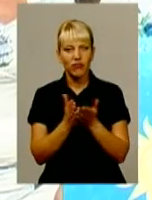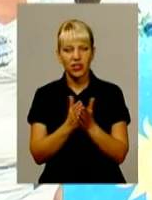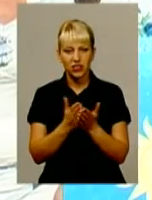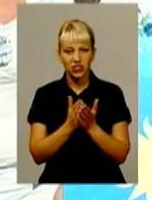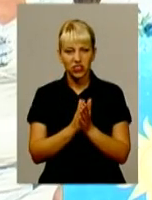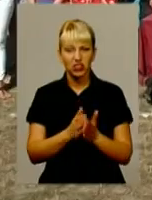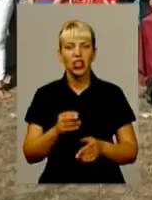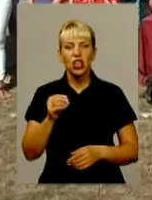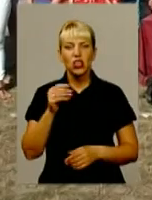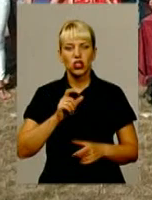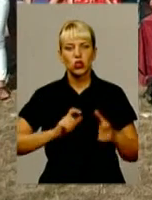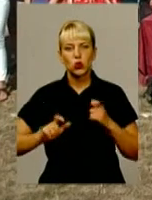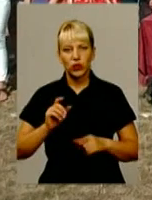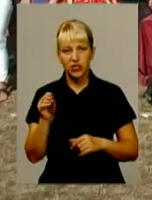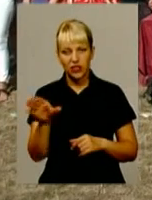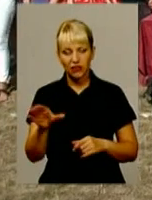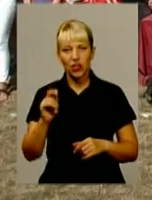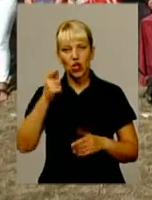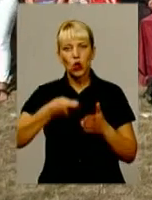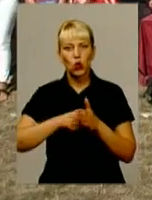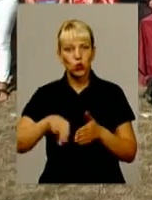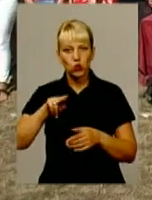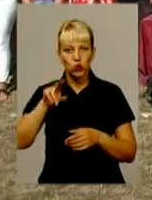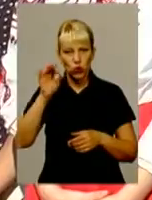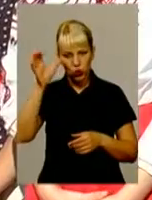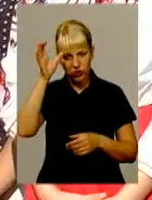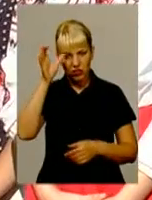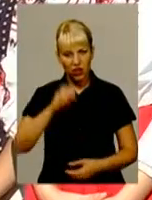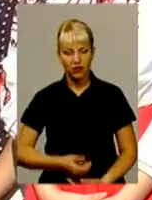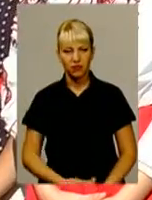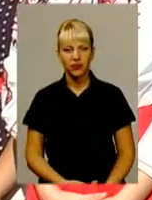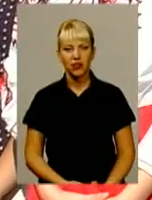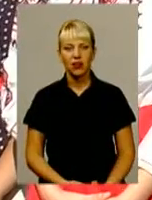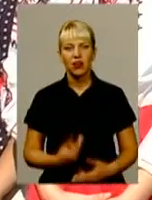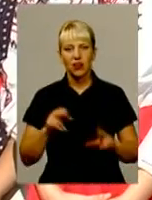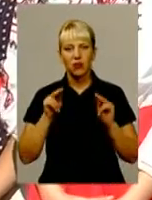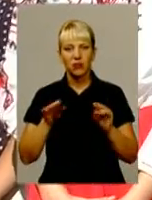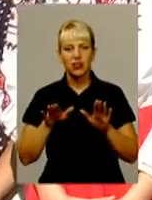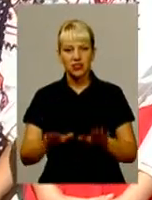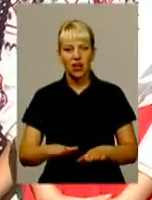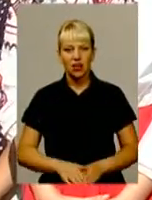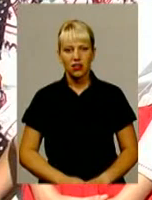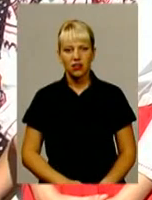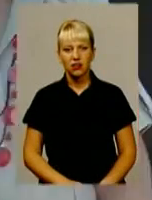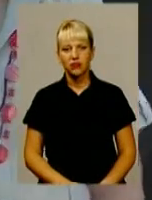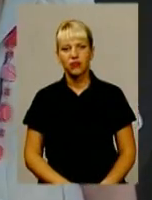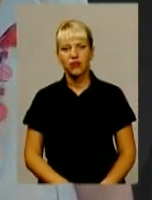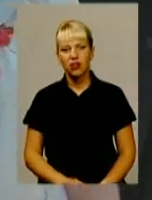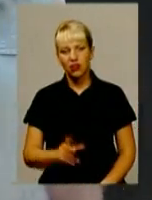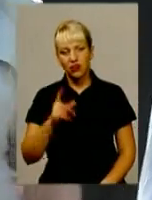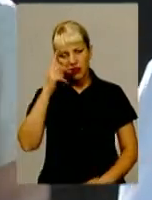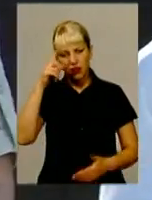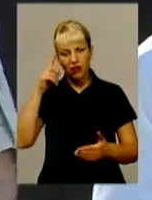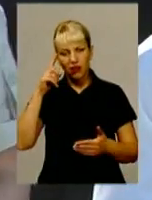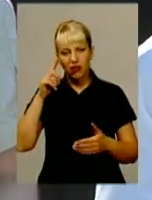та символічний ключ до знань. Самі ж спудеї складають присягу. Клянемось. З натхненням